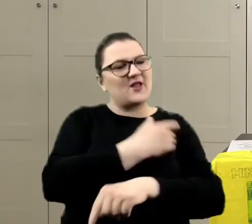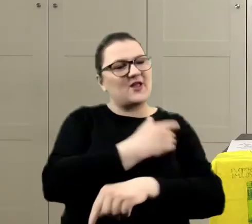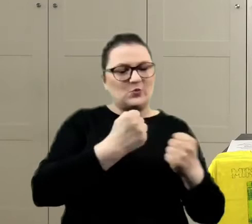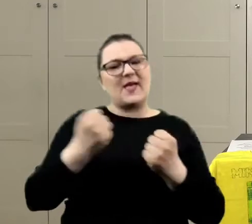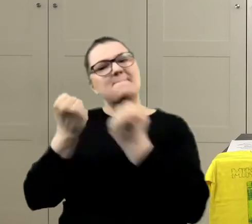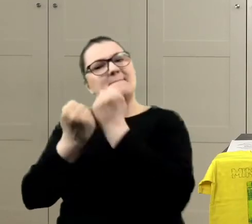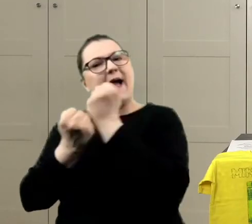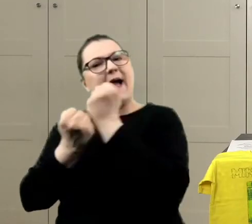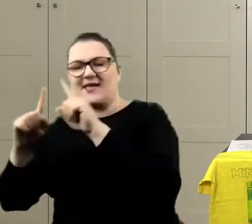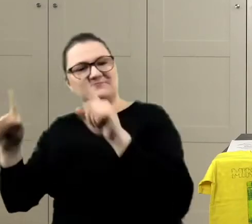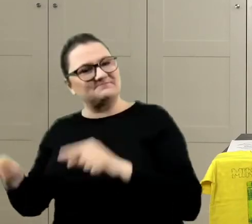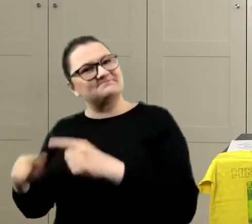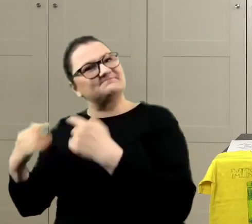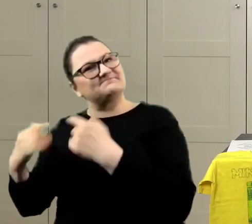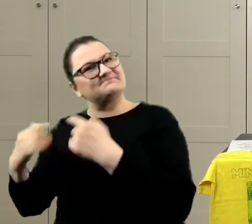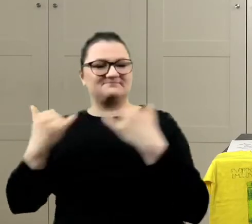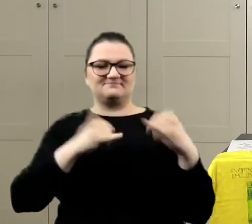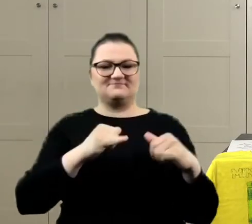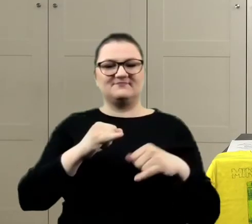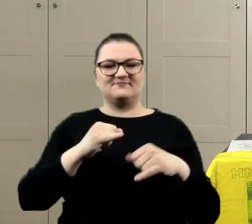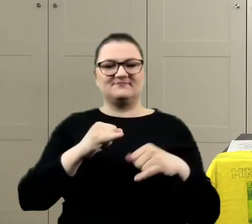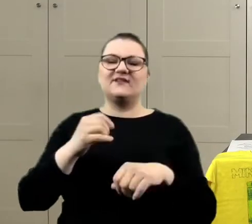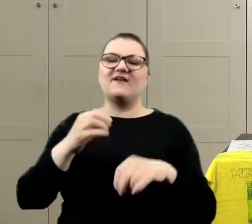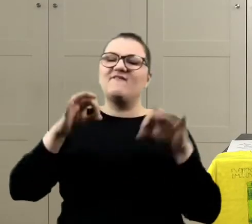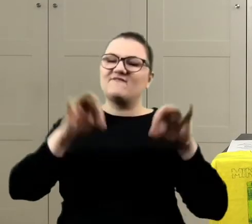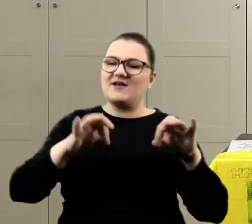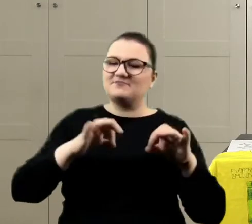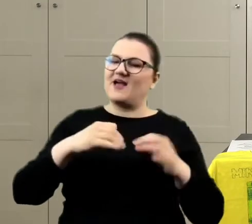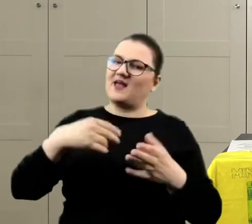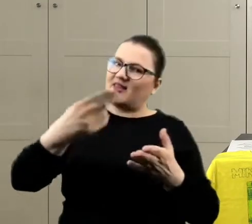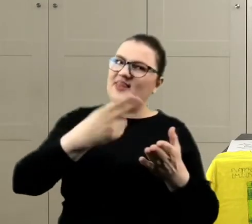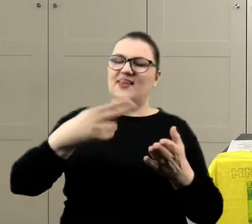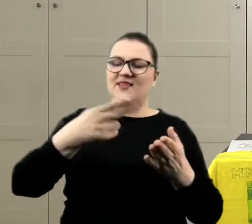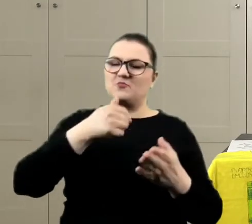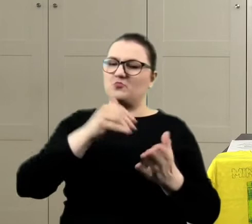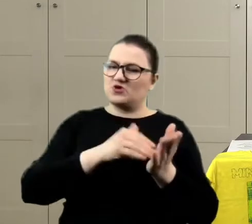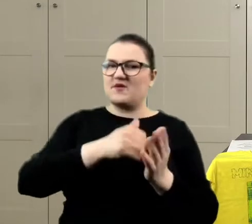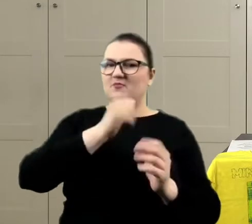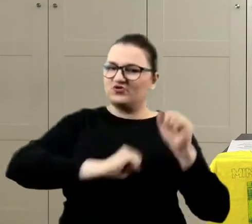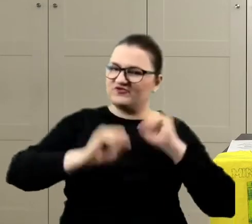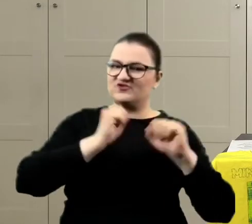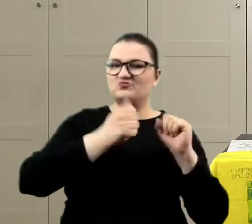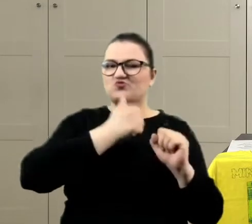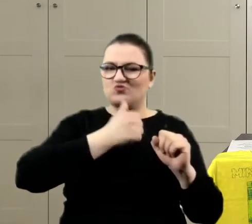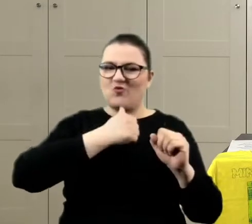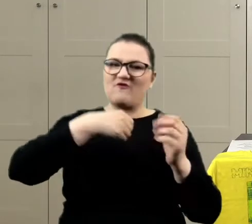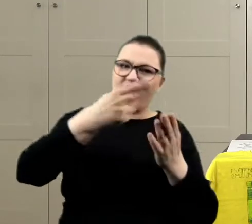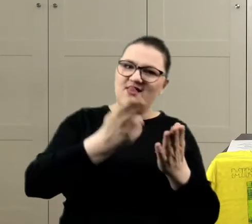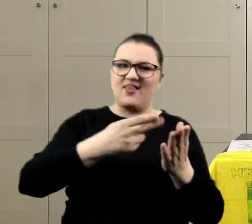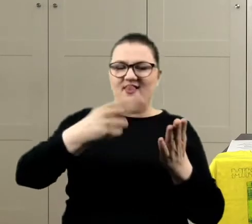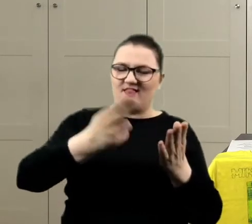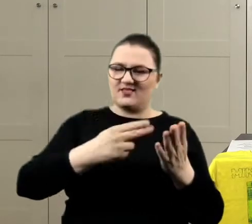troszeczkę inaczej się rozprowadza. Trzeba trochę poćwiczyć, popróbować, żeby nam to dobrze